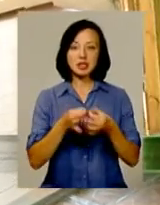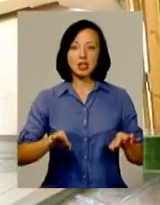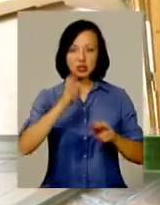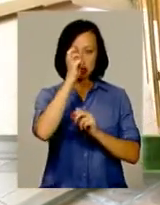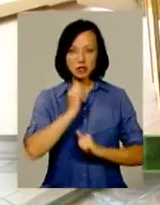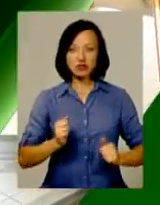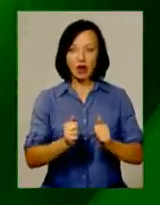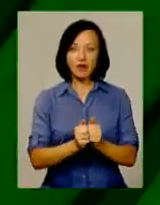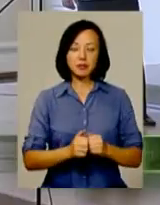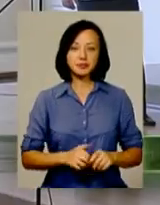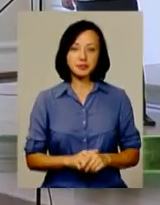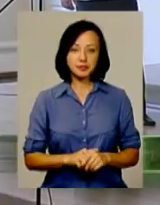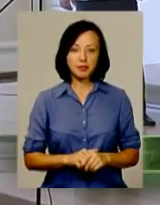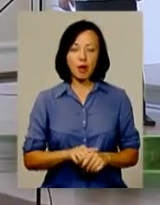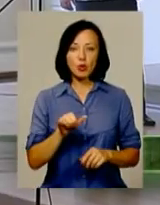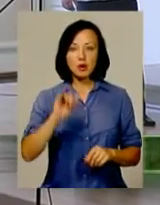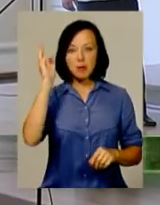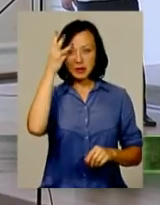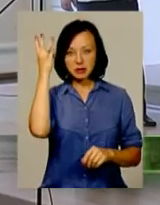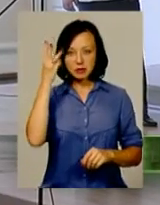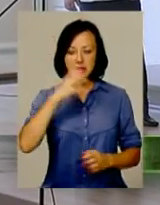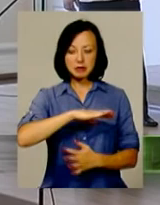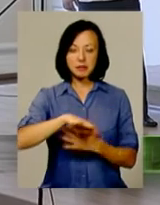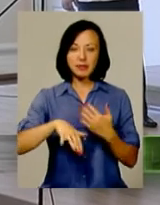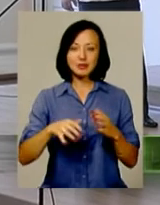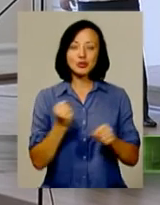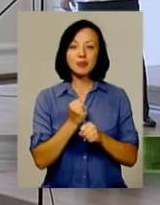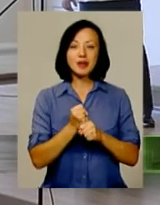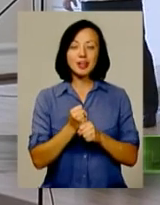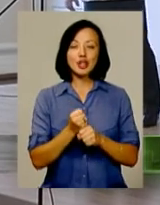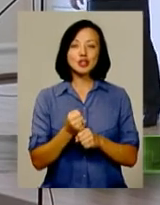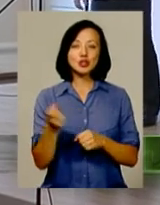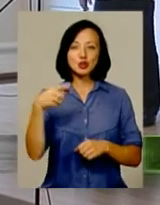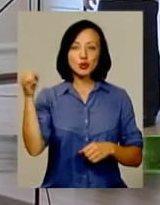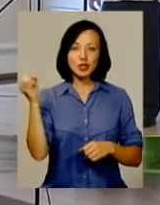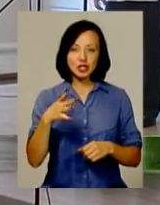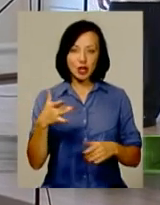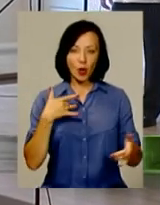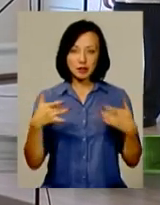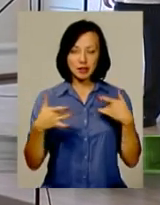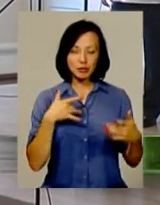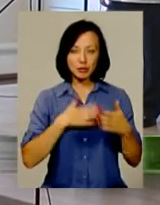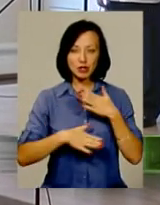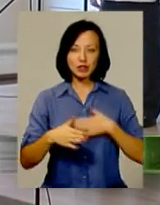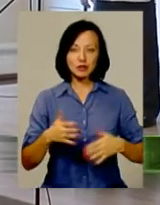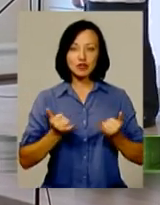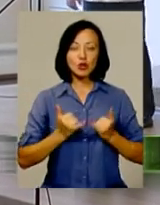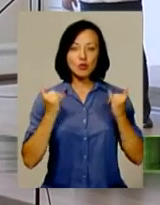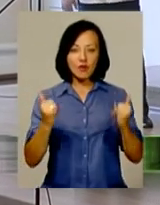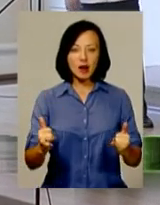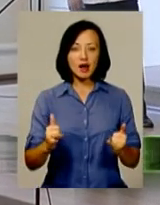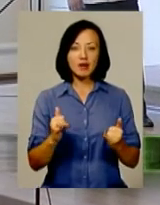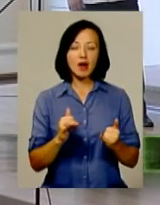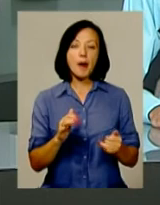держави. У Хмельницькому зміксували сонячний концерт. Квінтет мікст потішив шанувальників акапельного